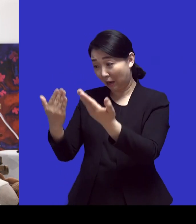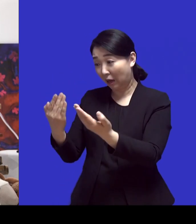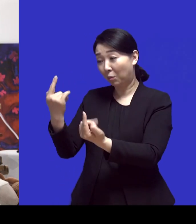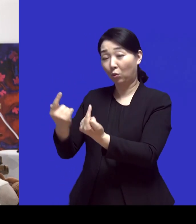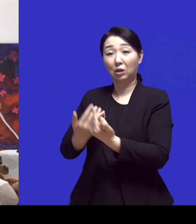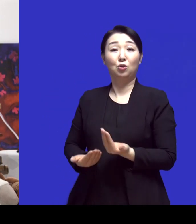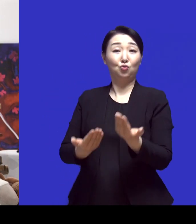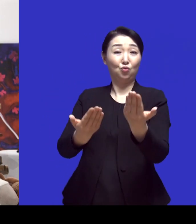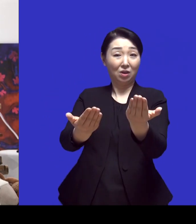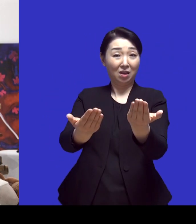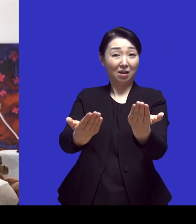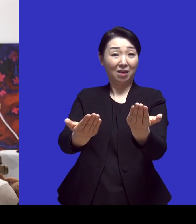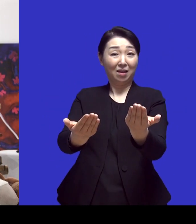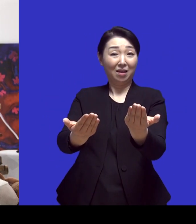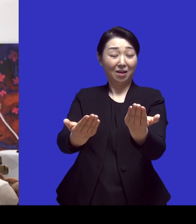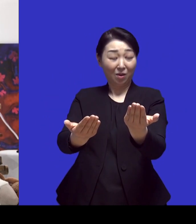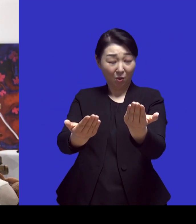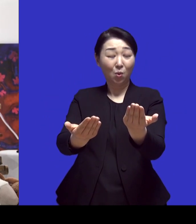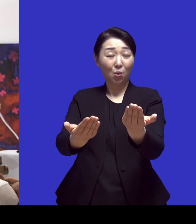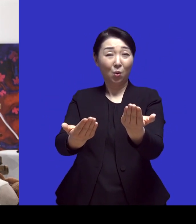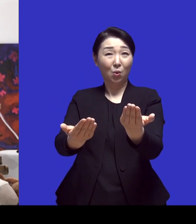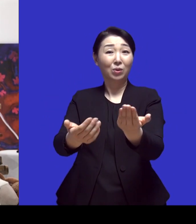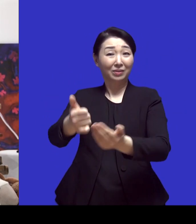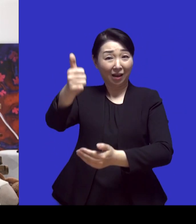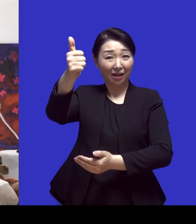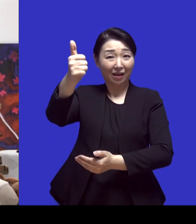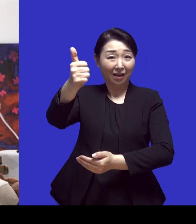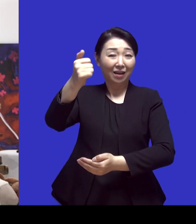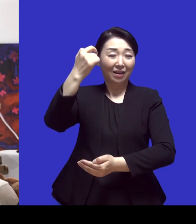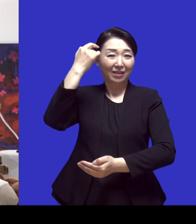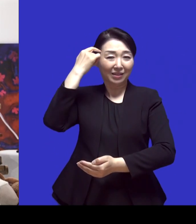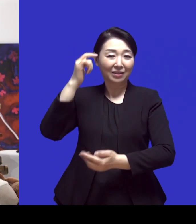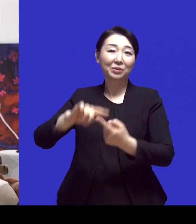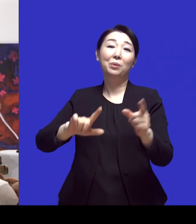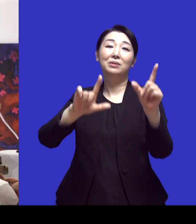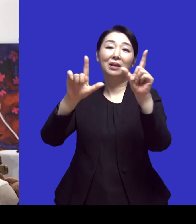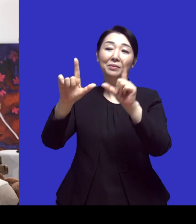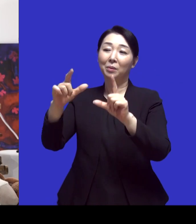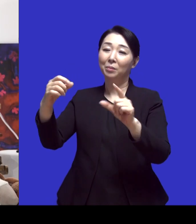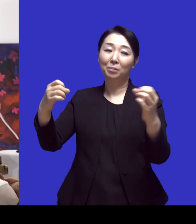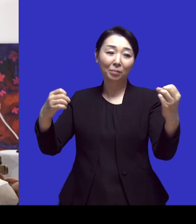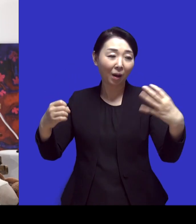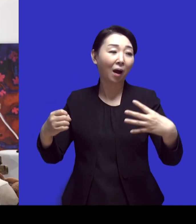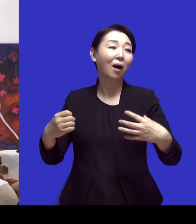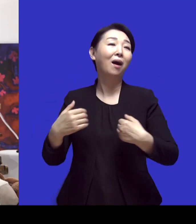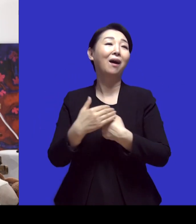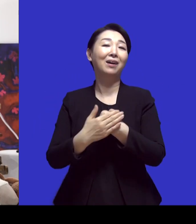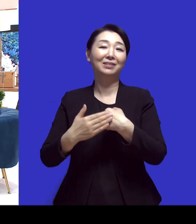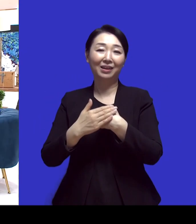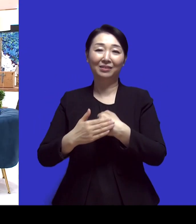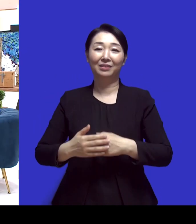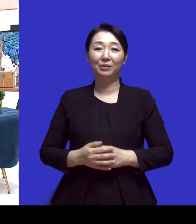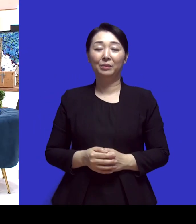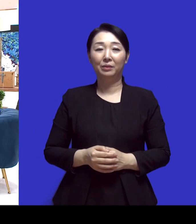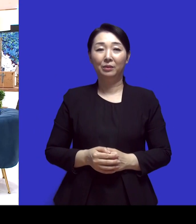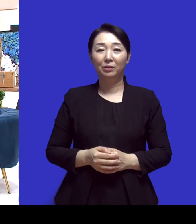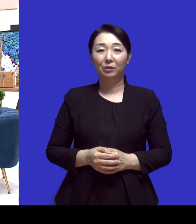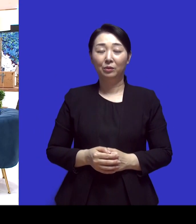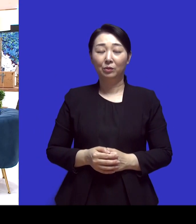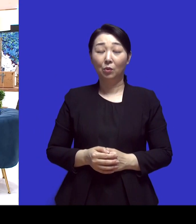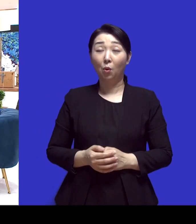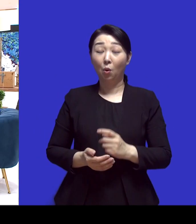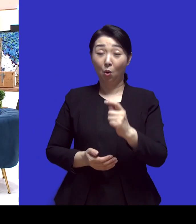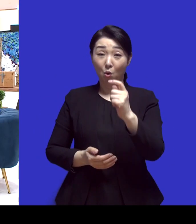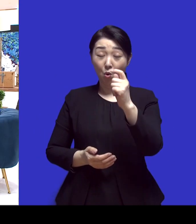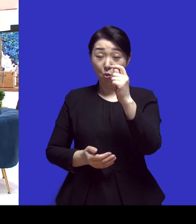주는 것을 더 낫게 여기는 그런 삶을 사신다고 하셔서 너무 참 은혜가 되었고 또 골롯에서 말씀